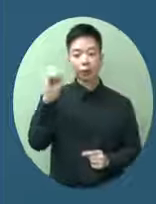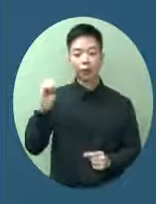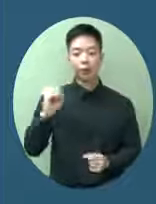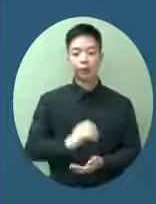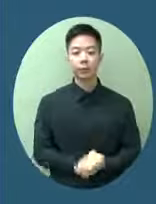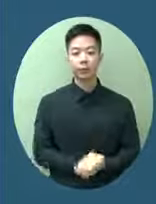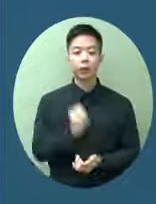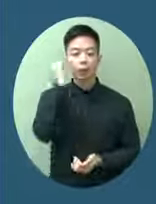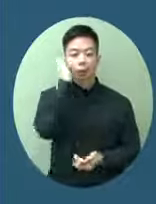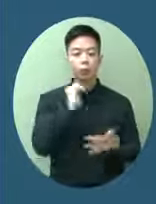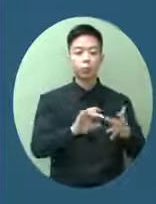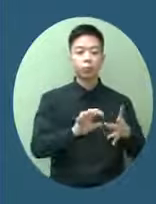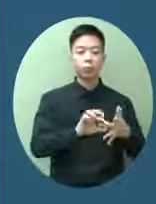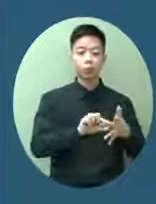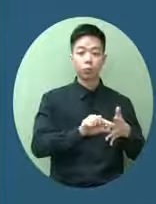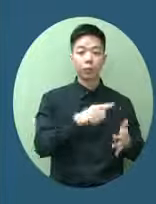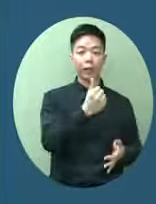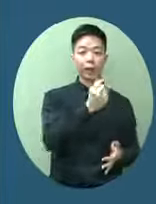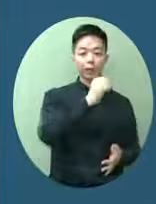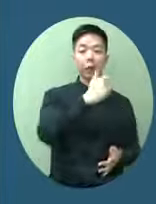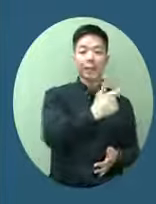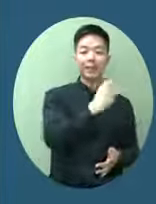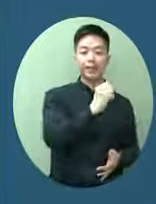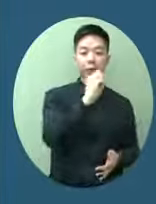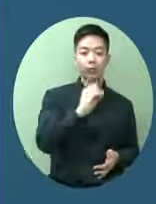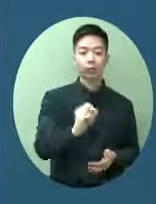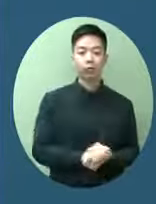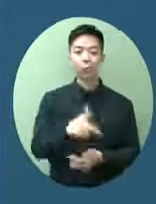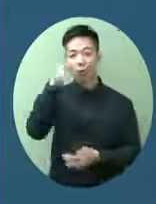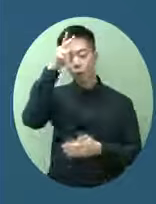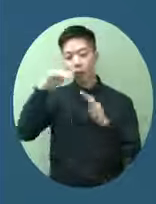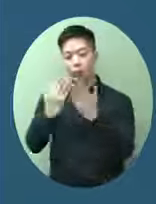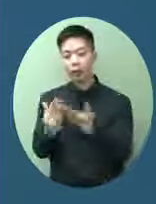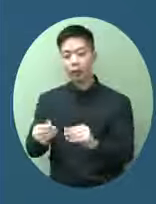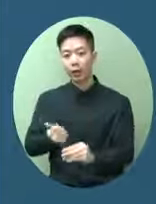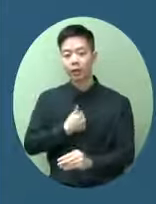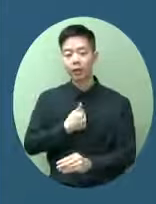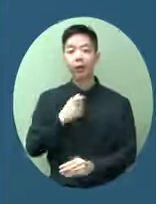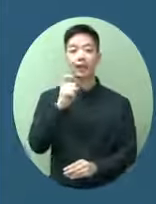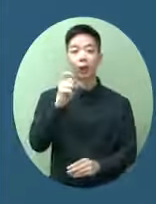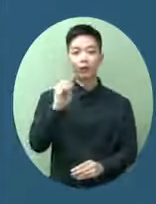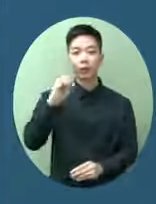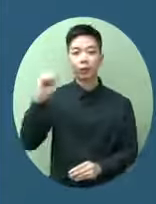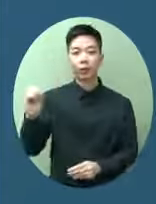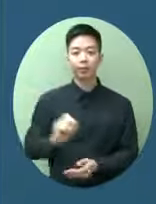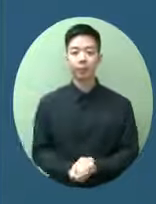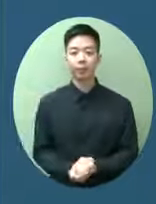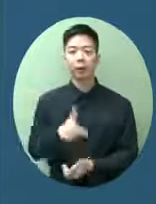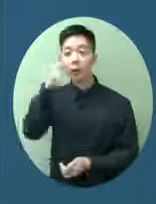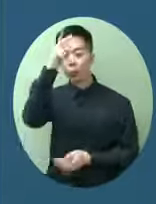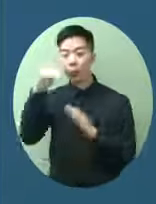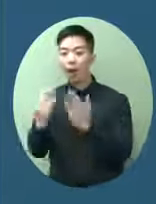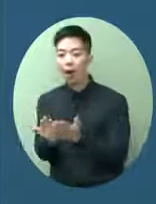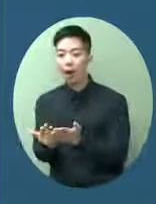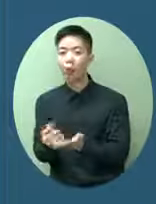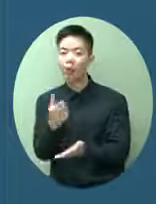勞院士是80%官校的教職員是90%但留意是官校我們不是很多